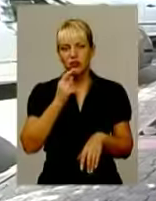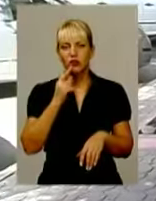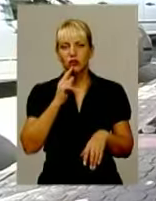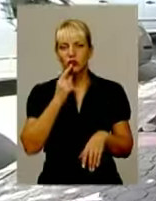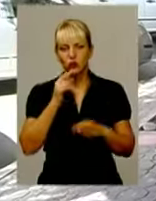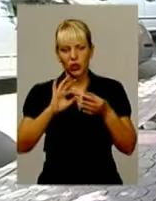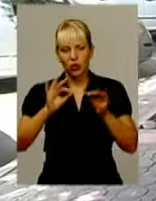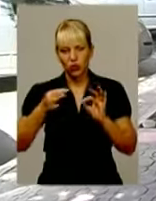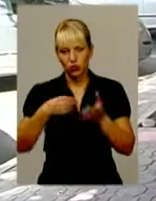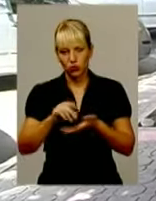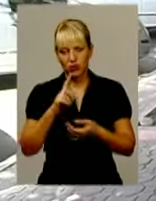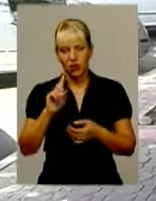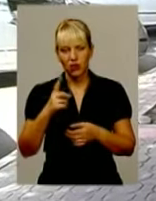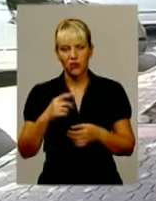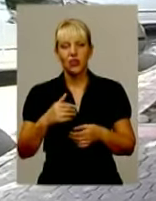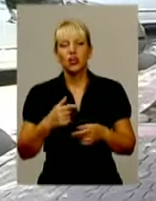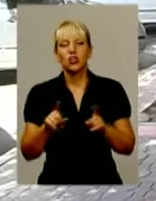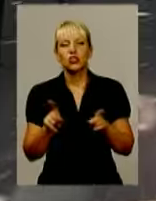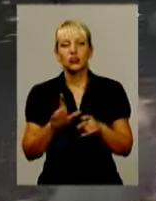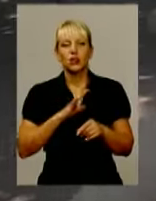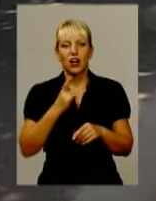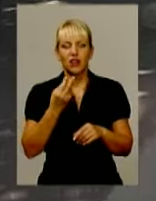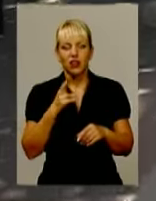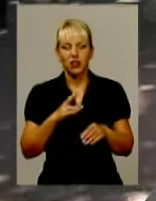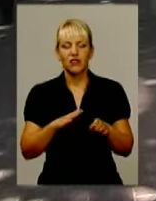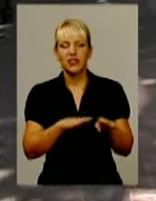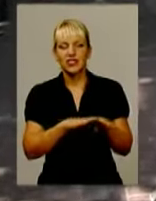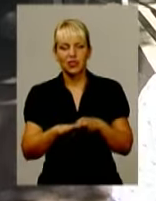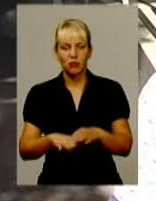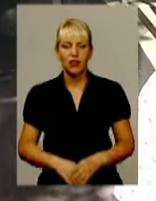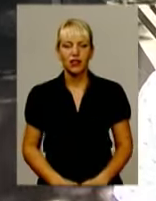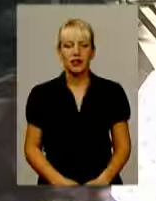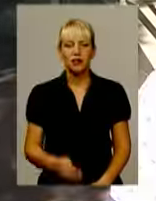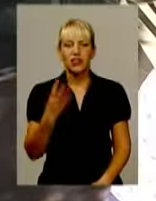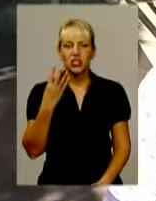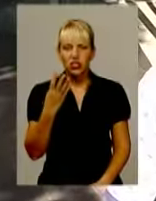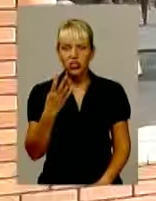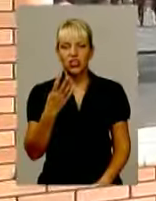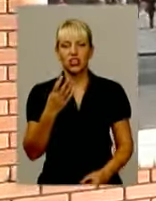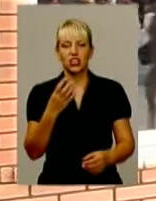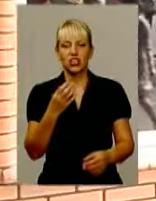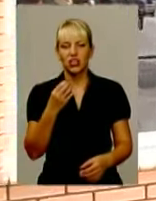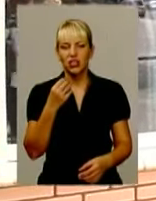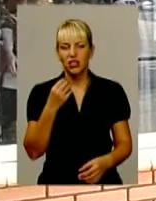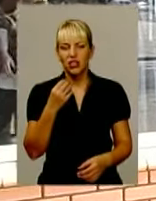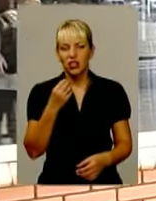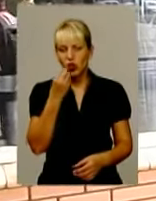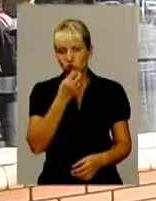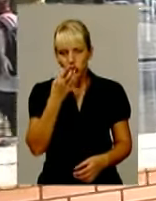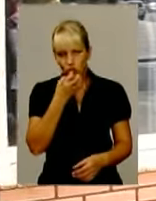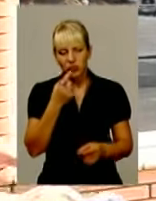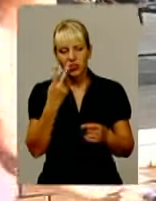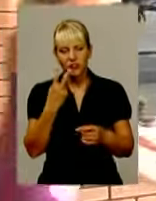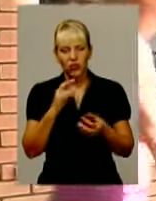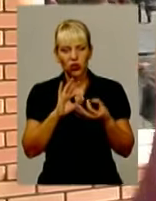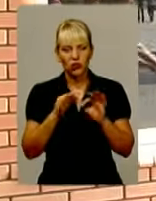нашій гривні побажати, щоб вона була стабільною, щоб вона не стрибала. Чотири жуйчки, дві конфети. Одну тарілку, одну вилку,